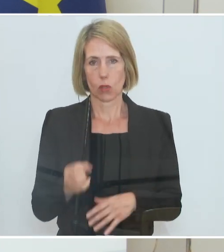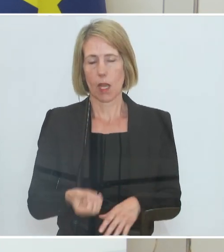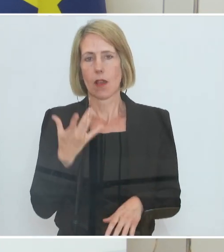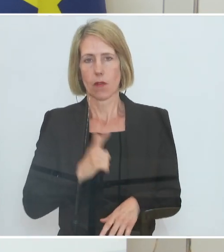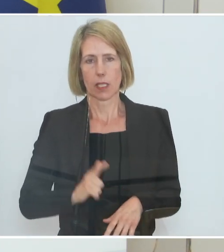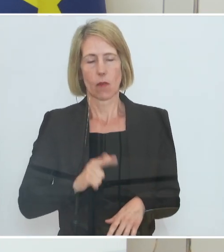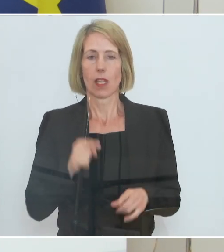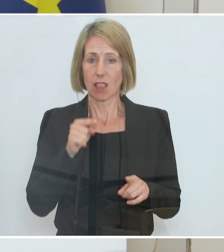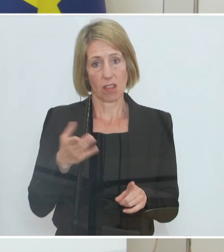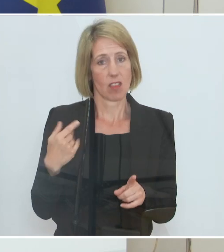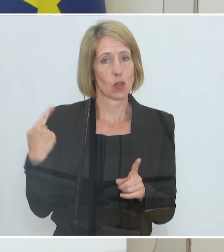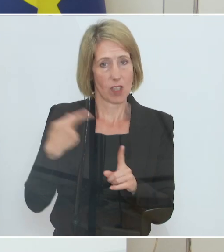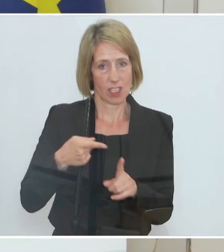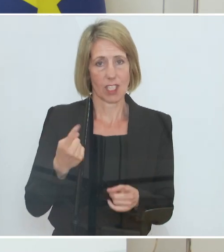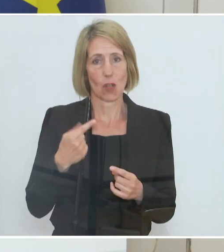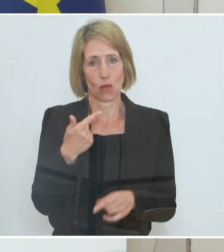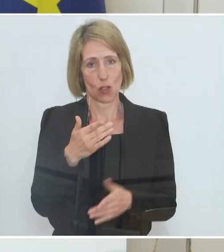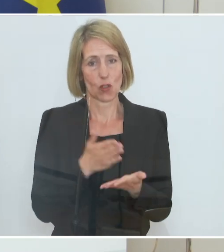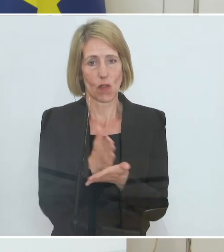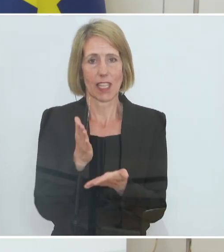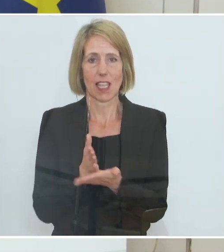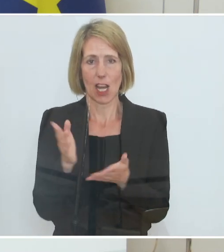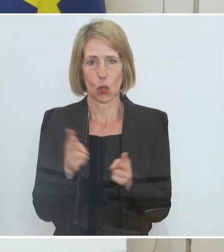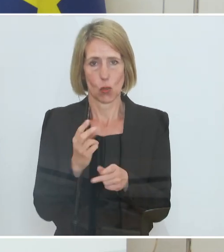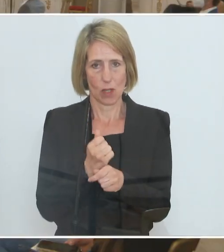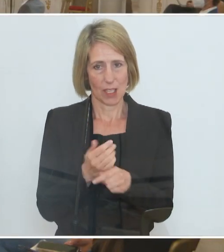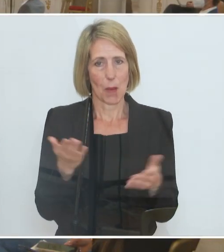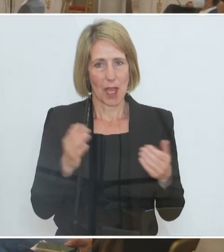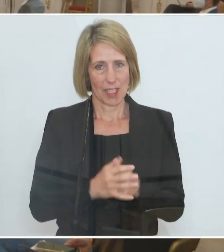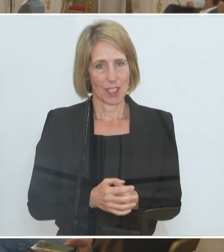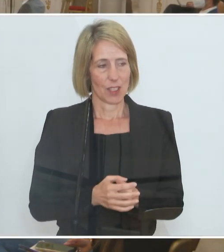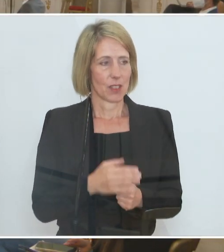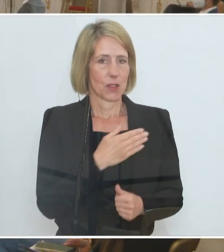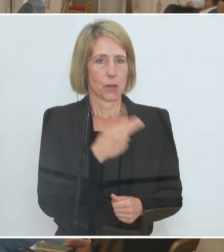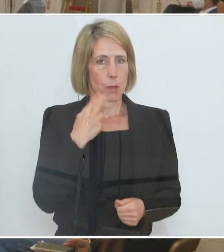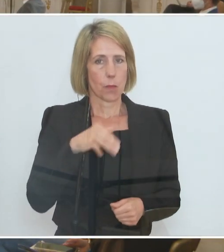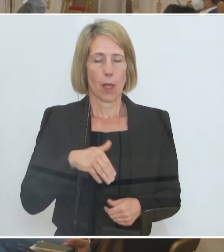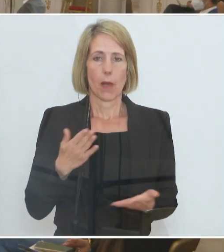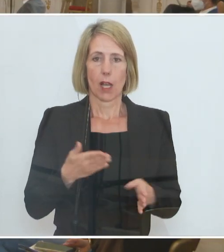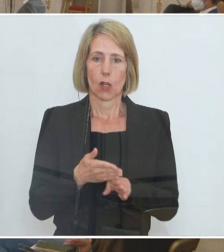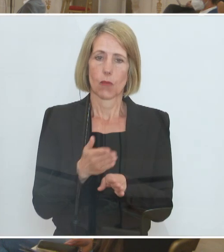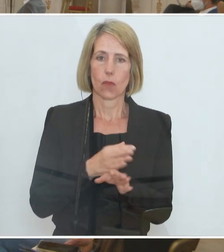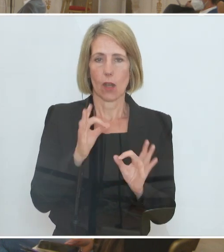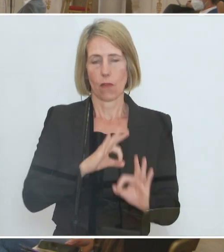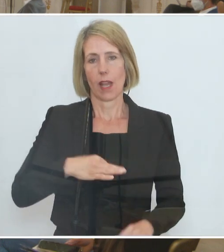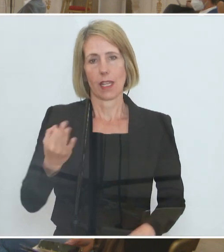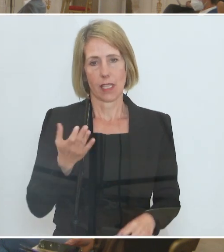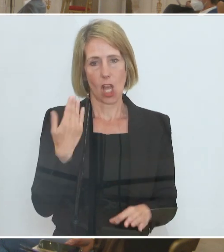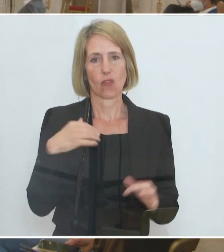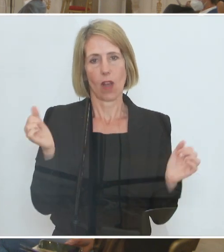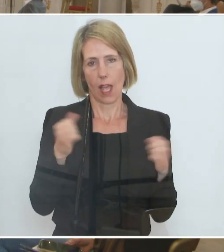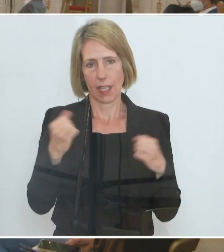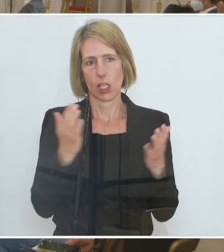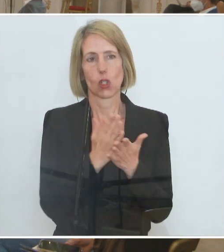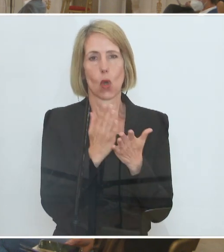ja auch das Ziel dieser Zweiteilung der Kurzarbeit. Wir waren uns im Großen und Ganzen schon vor dem Feiertag einig. Aber es sind halt mehrere